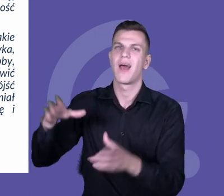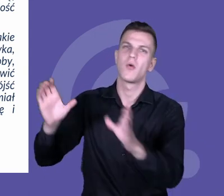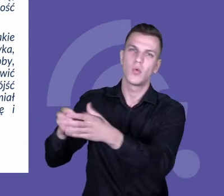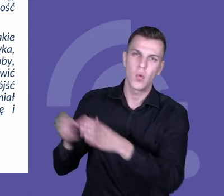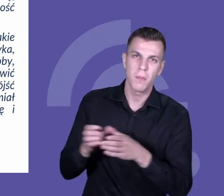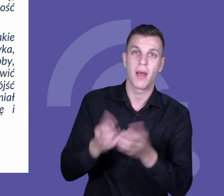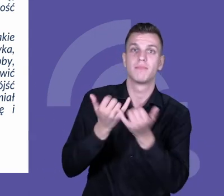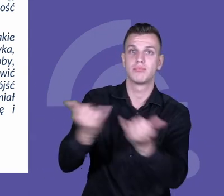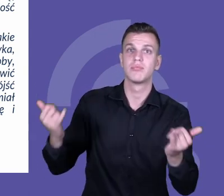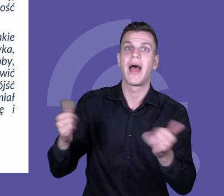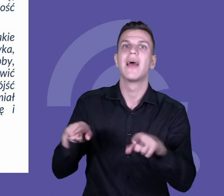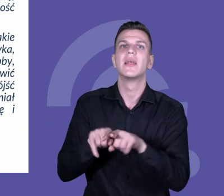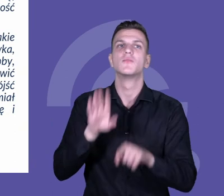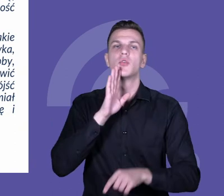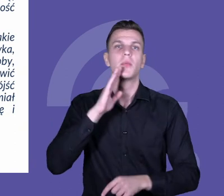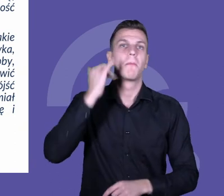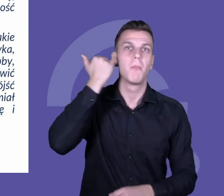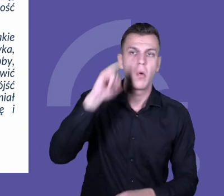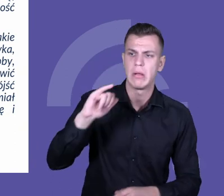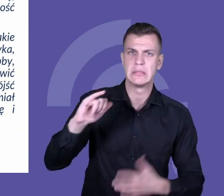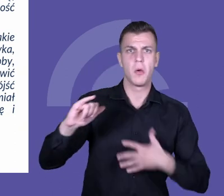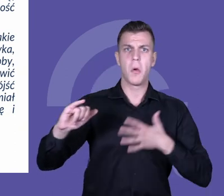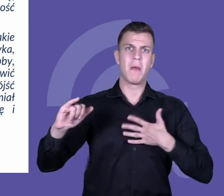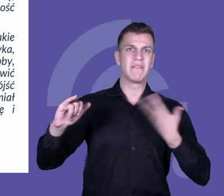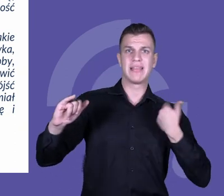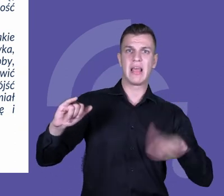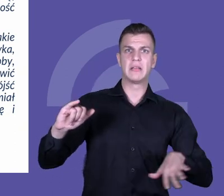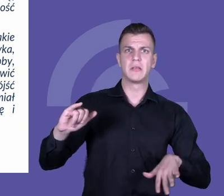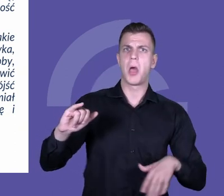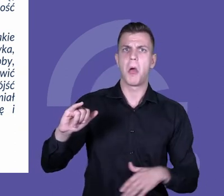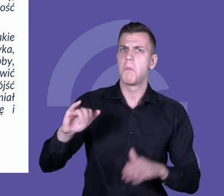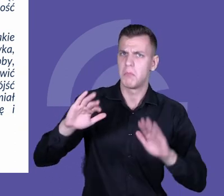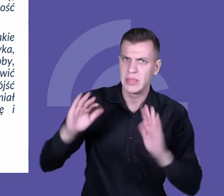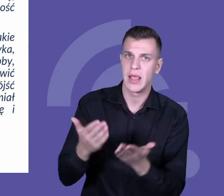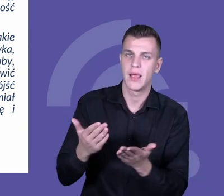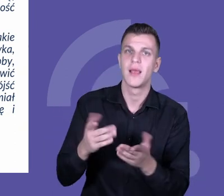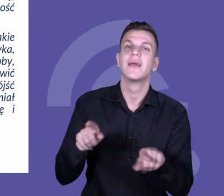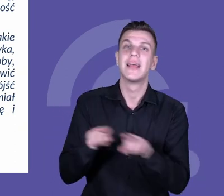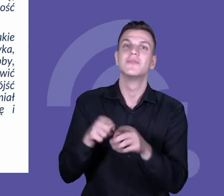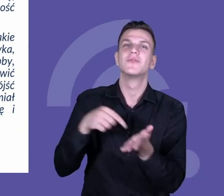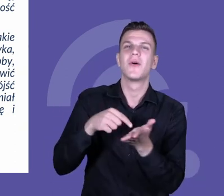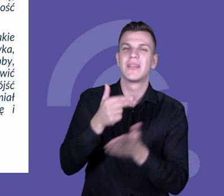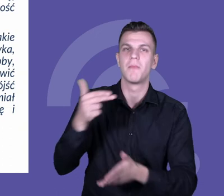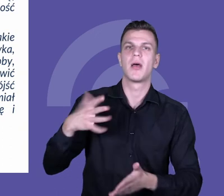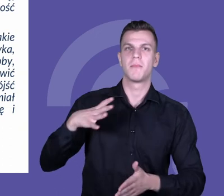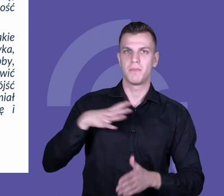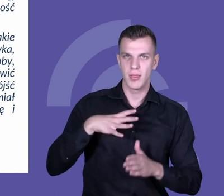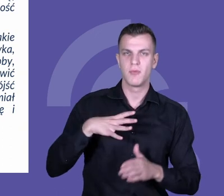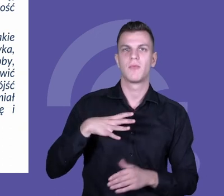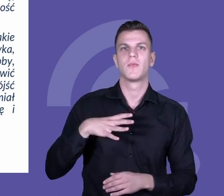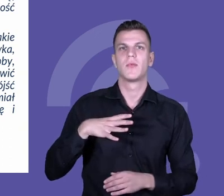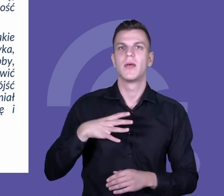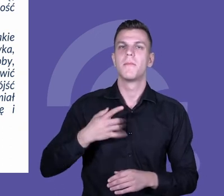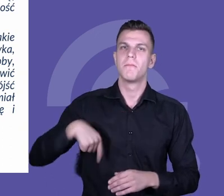błędem była rzeczywiście jedną z takich ważnych praktyk dydaktycznych, ważnych aktywności, które bardzo